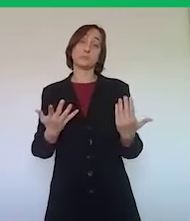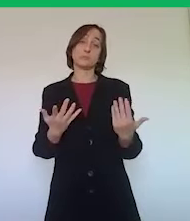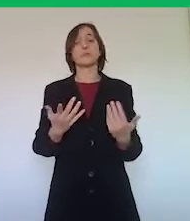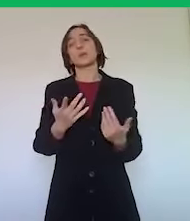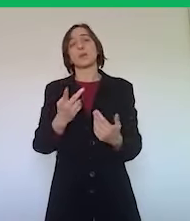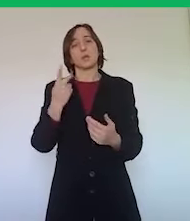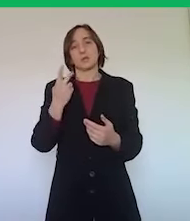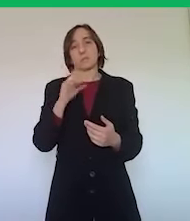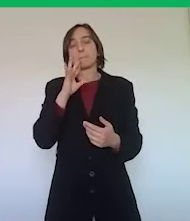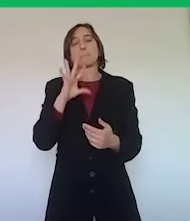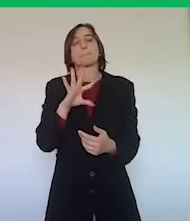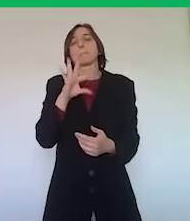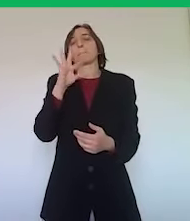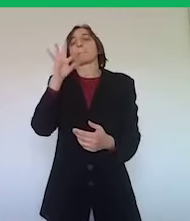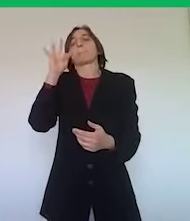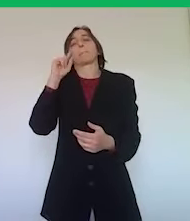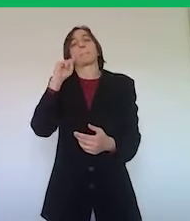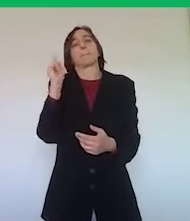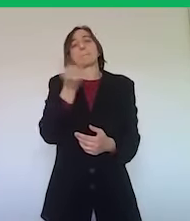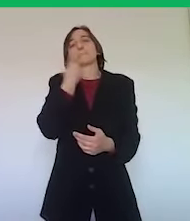sarebbe preferibile,